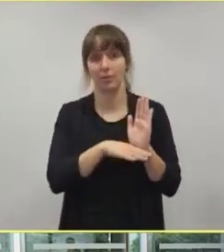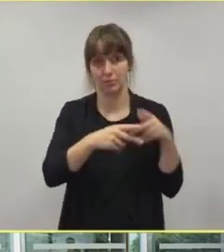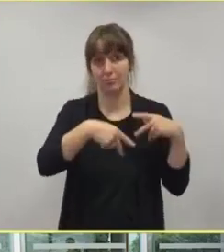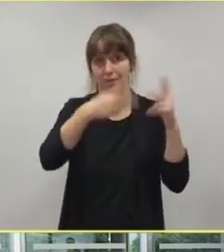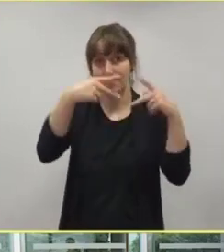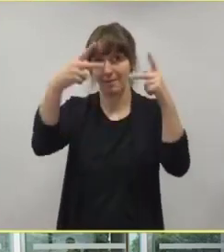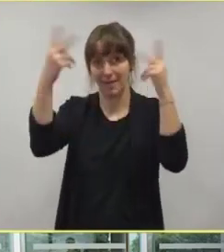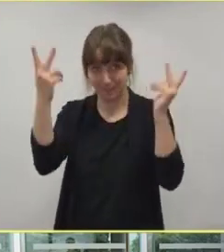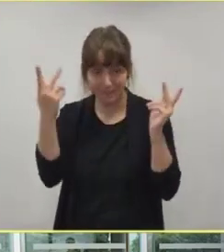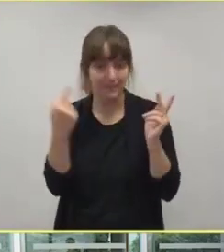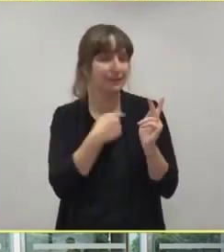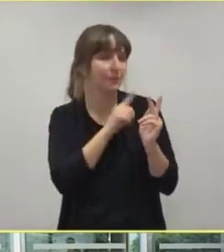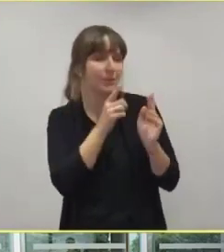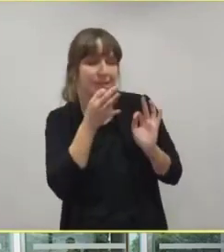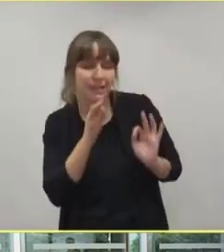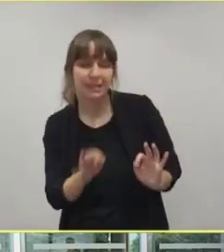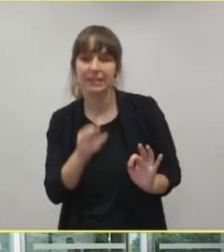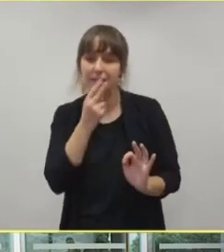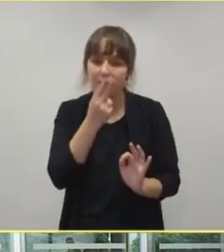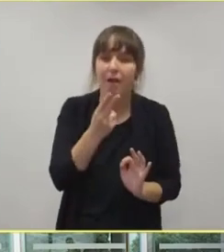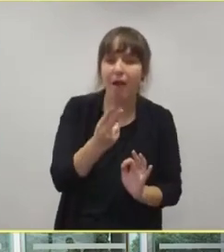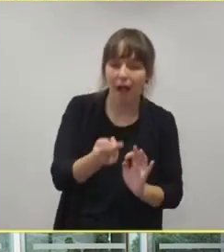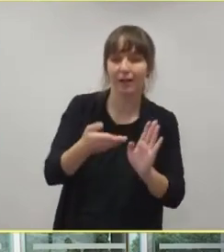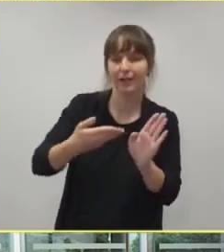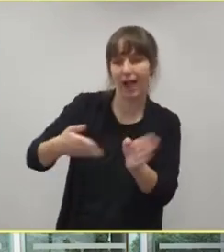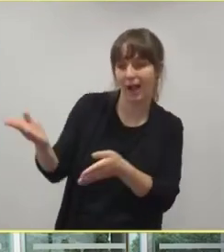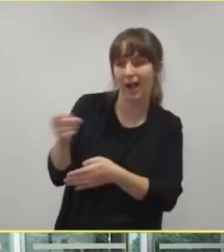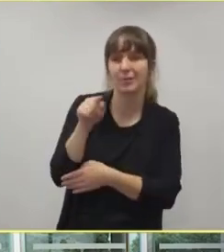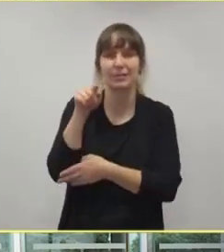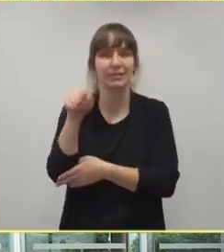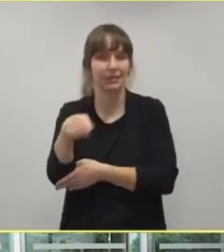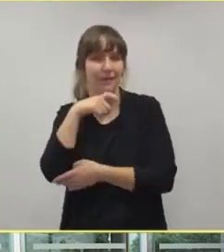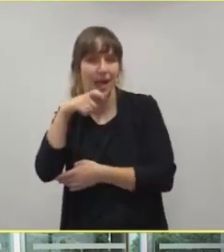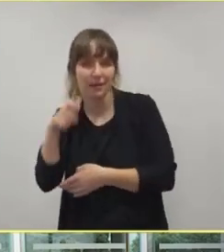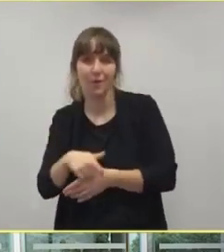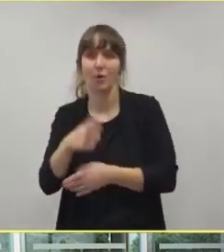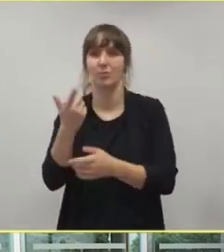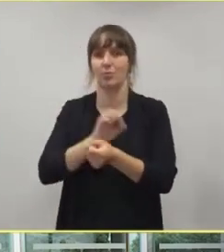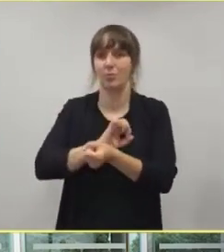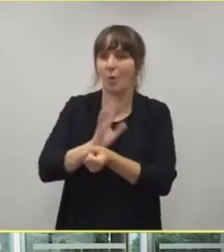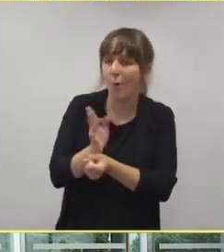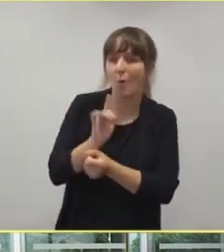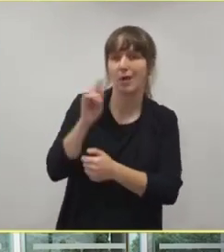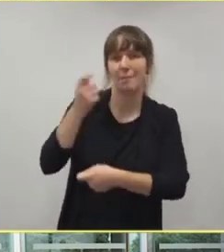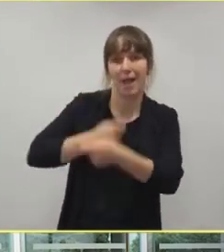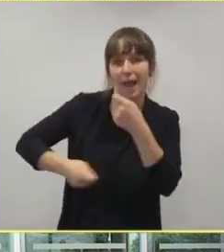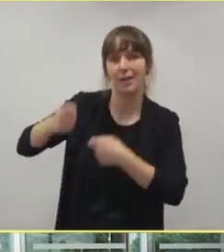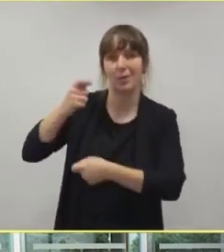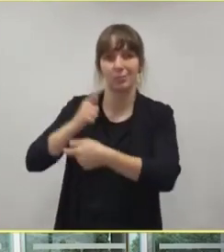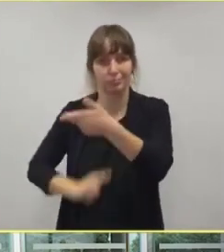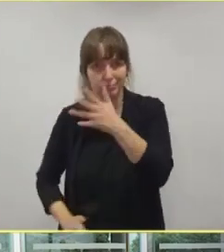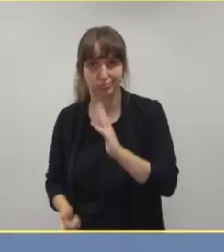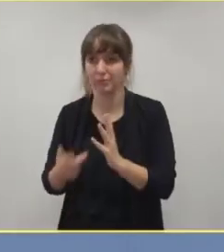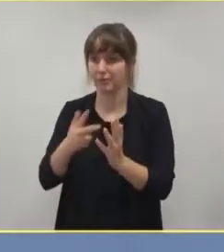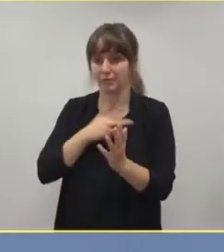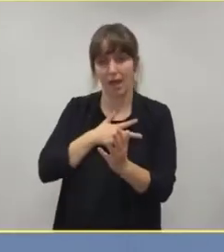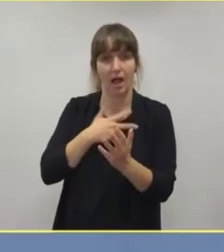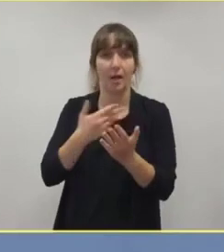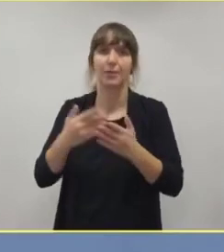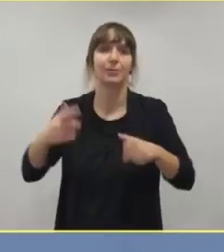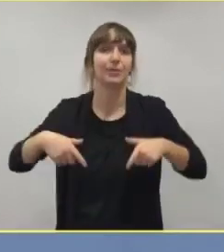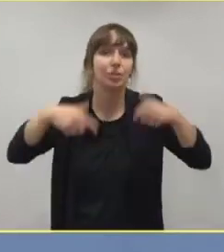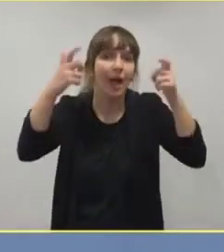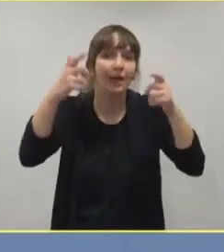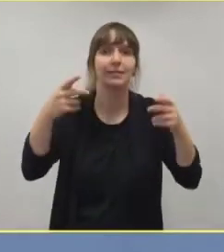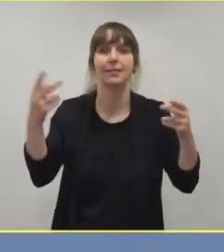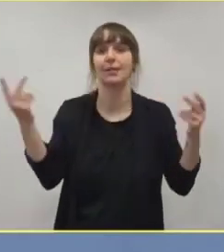ganz genau sagen, das sind die Krankenhäuser, die dafür zuständig sind und wenn die tatsächlich diese Corona, zum Beispiel Charité oder